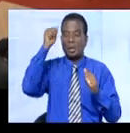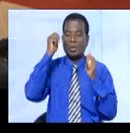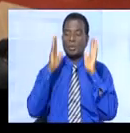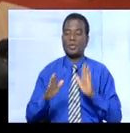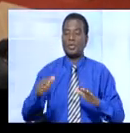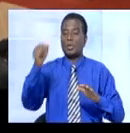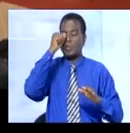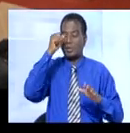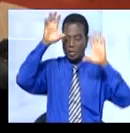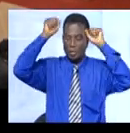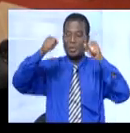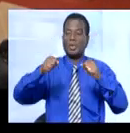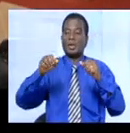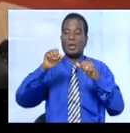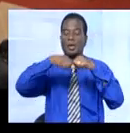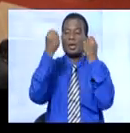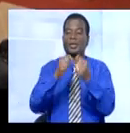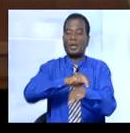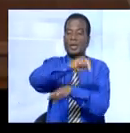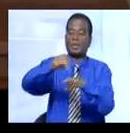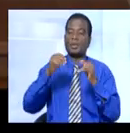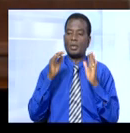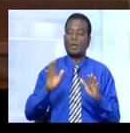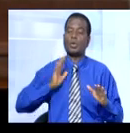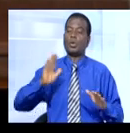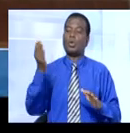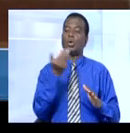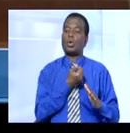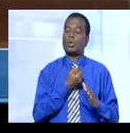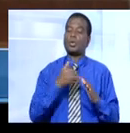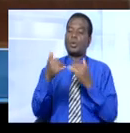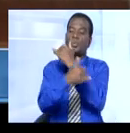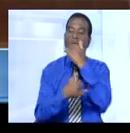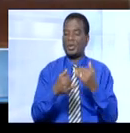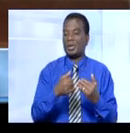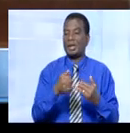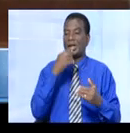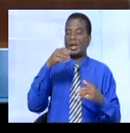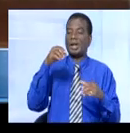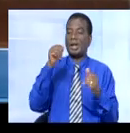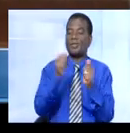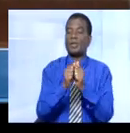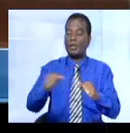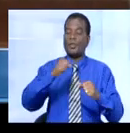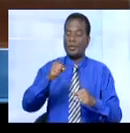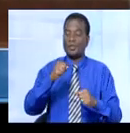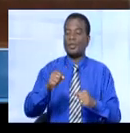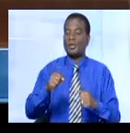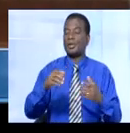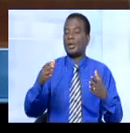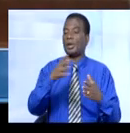Massoro, le président du Parlement ivoirien. Notre pays s'inscrit avec force et abnégation